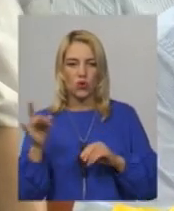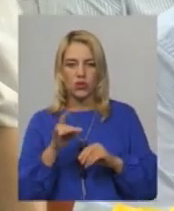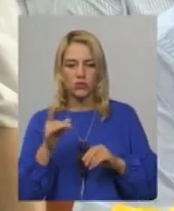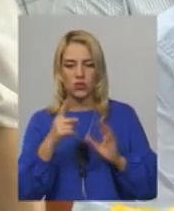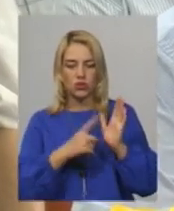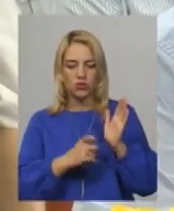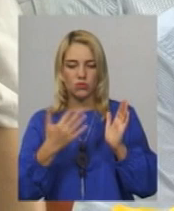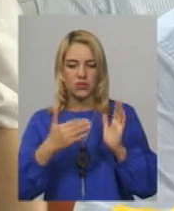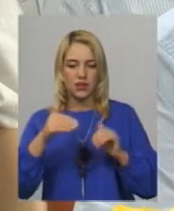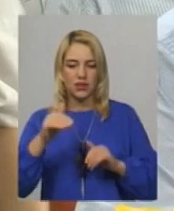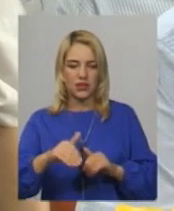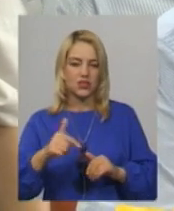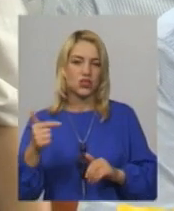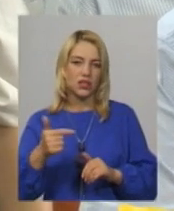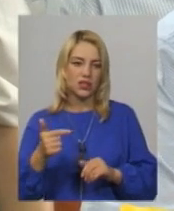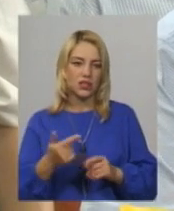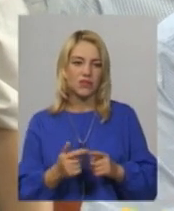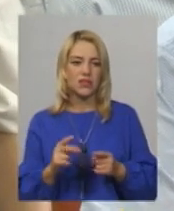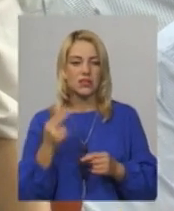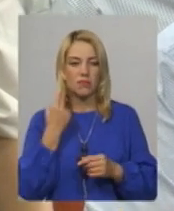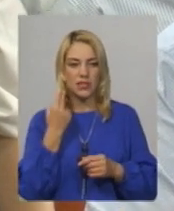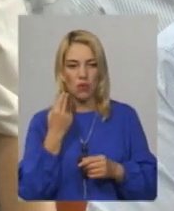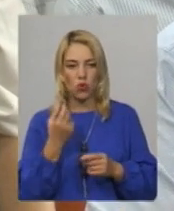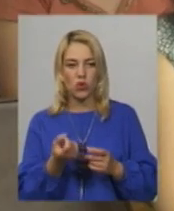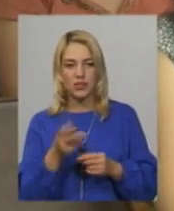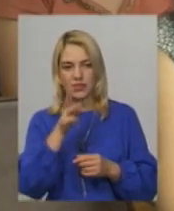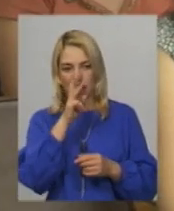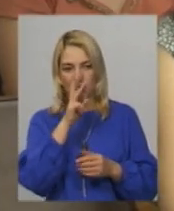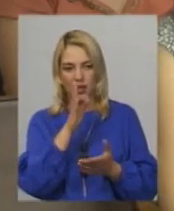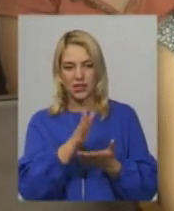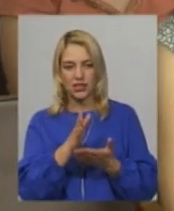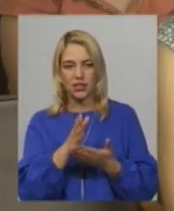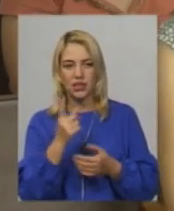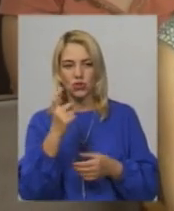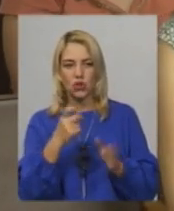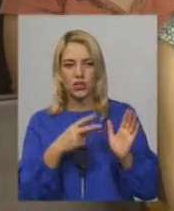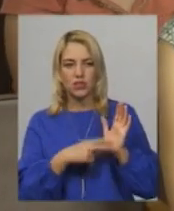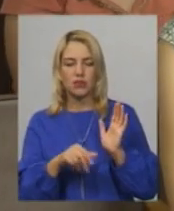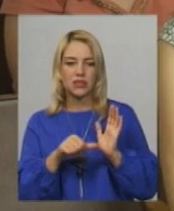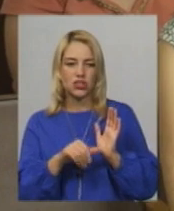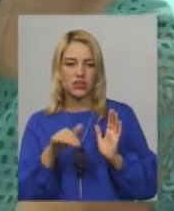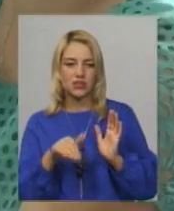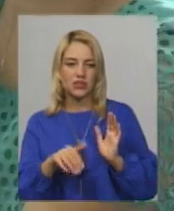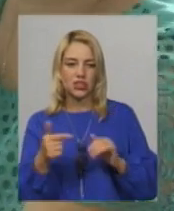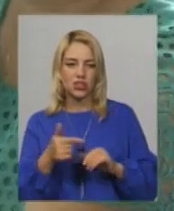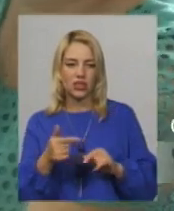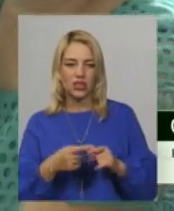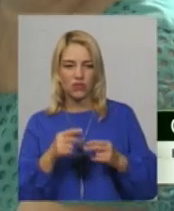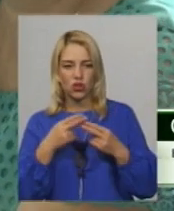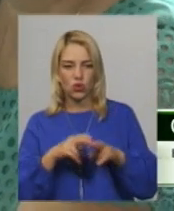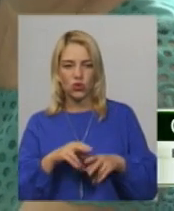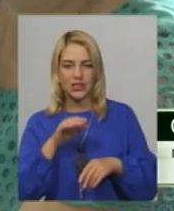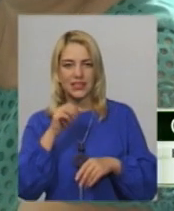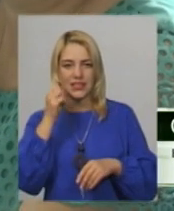тисяч гривень, з якої заборгованісті зарплати складає 176 тисяч гривень. Технології